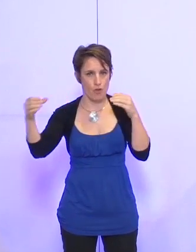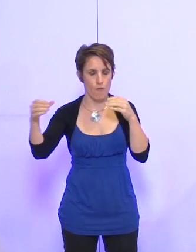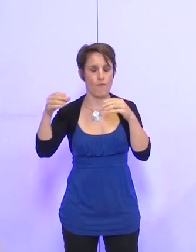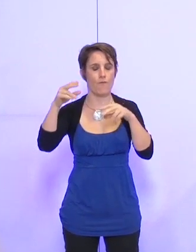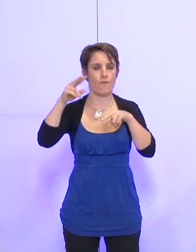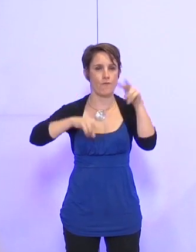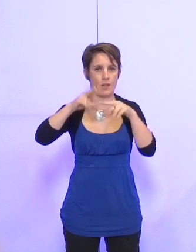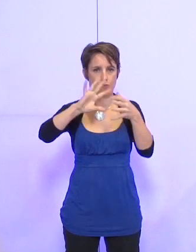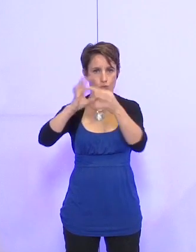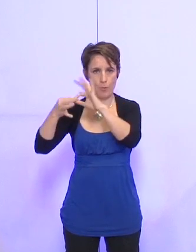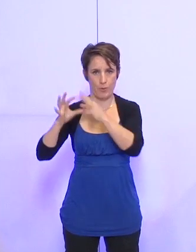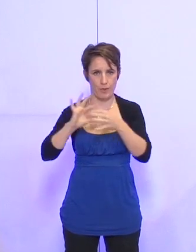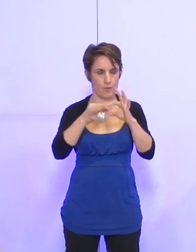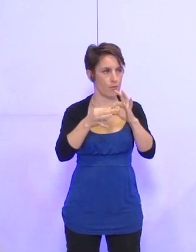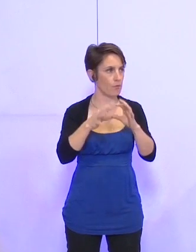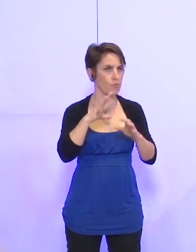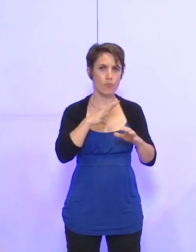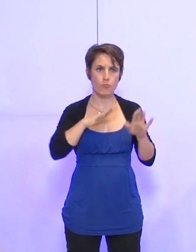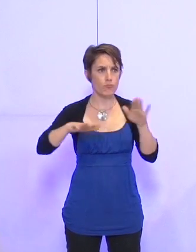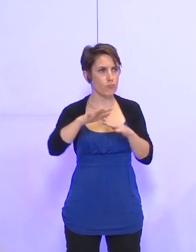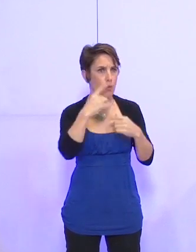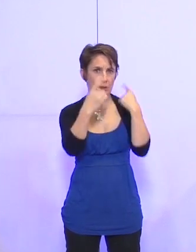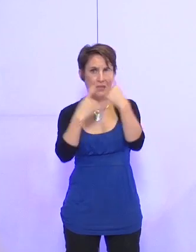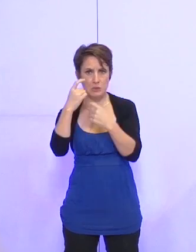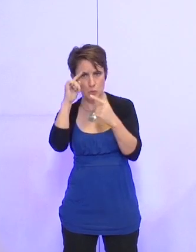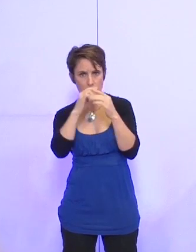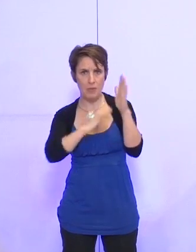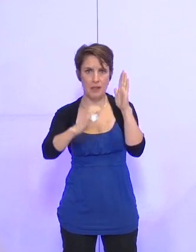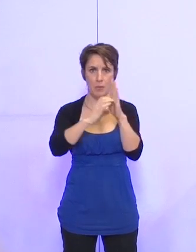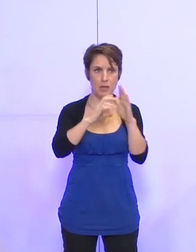Y a-t-il des questions particulières sur cette délibération ?